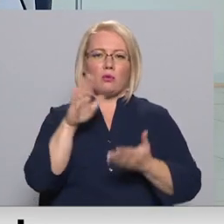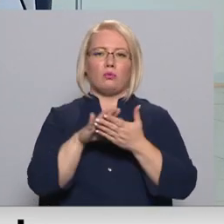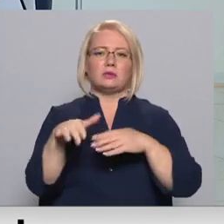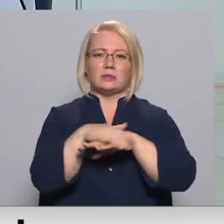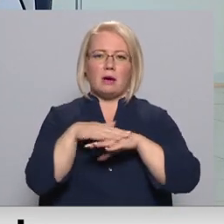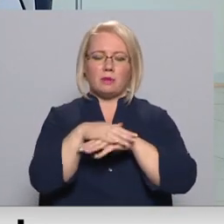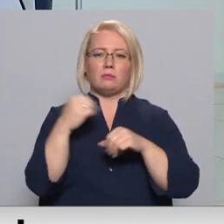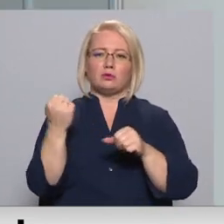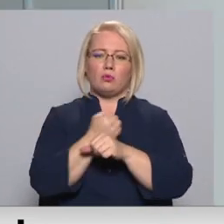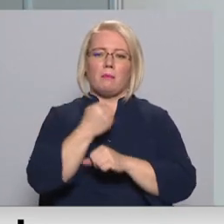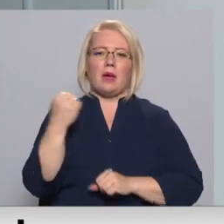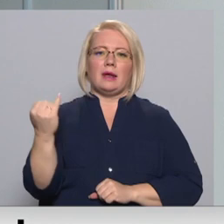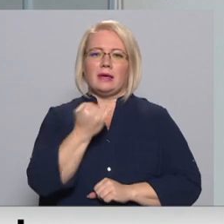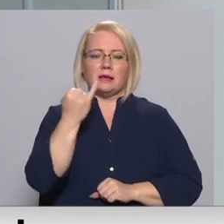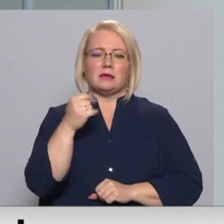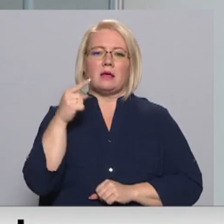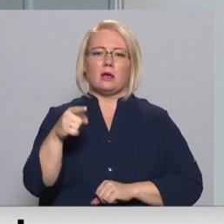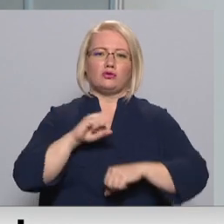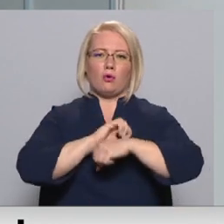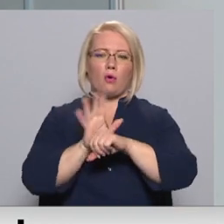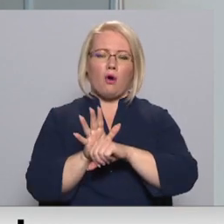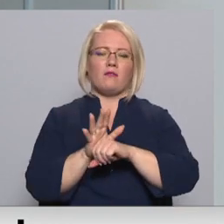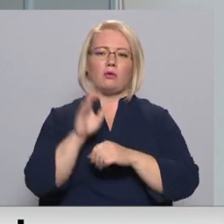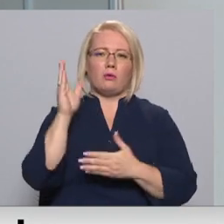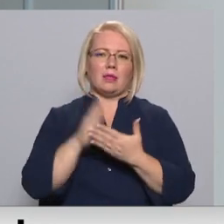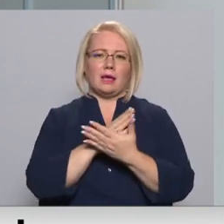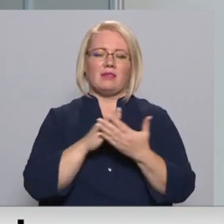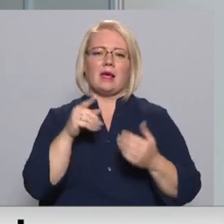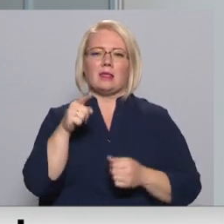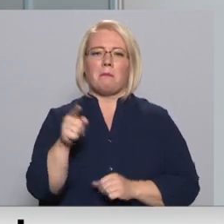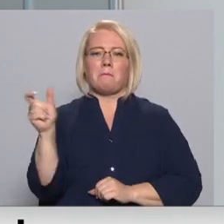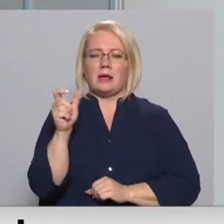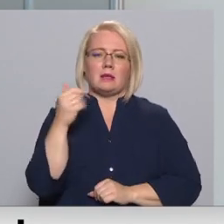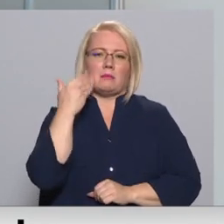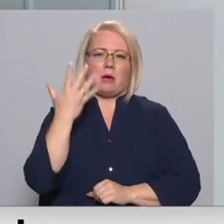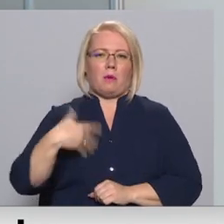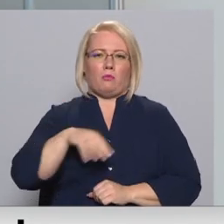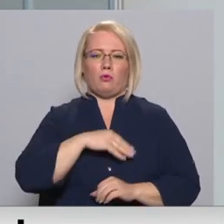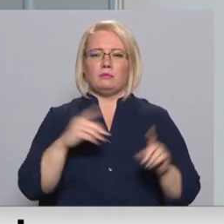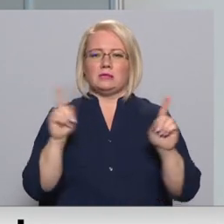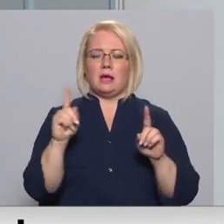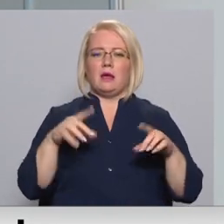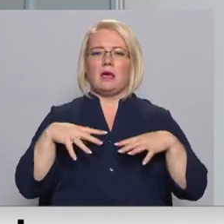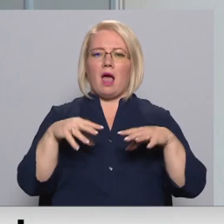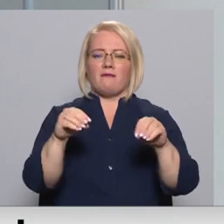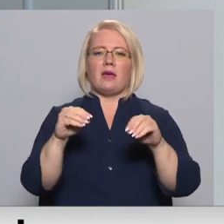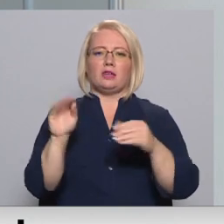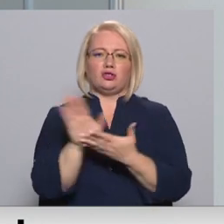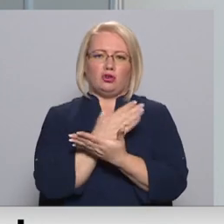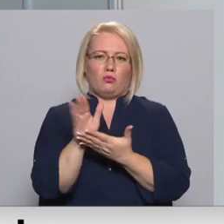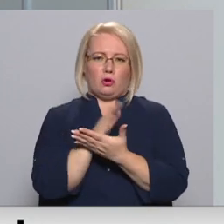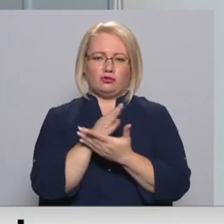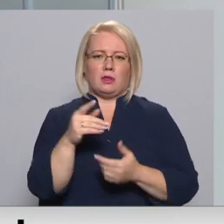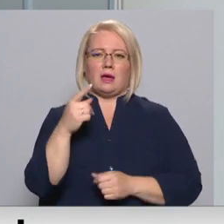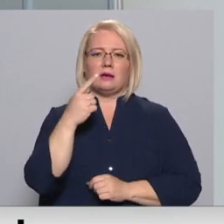tomēr īntrasētību šo pandēmiju likvidēt. Arī tam brīdim, kamēr mums ir jāveic šķirošana,